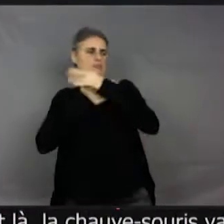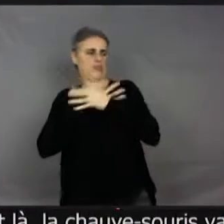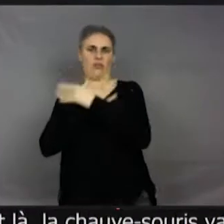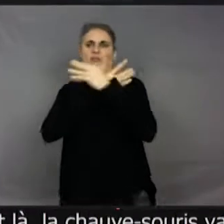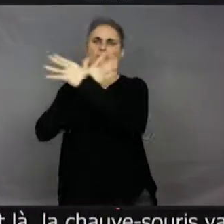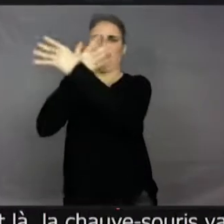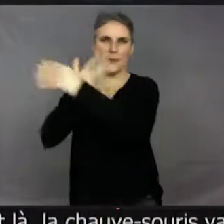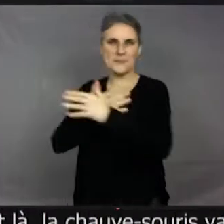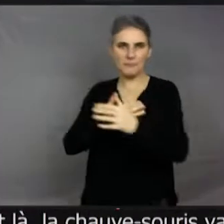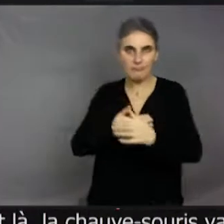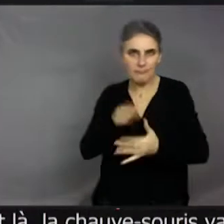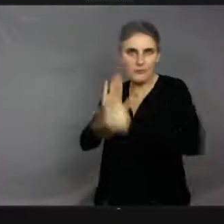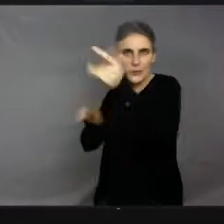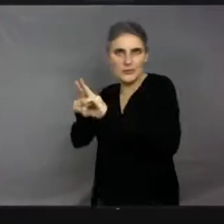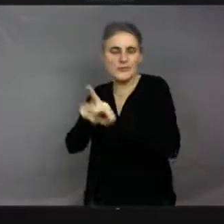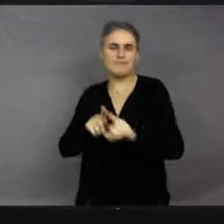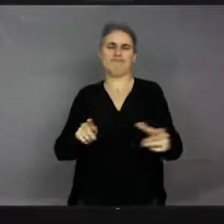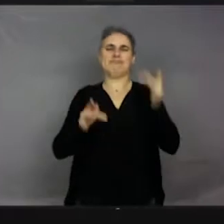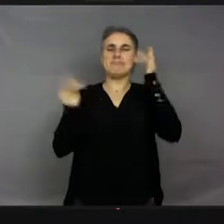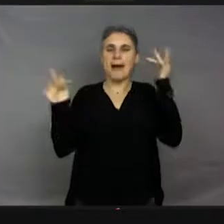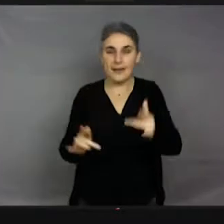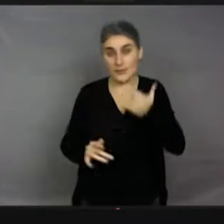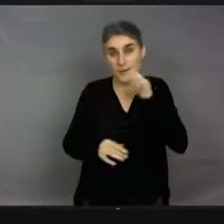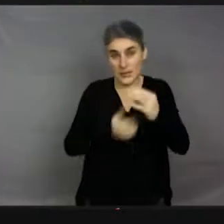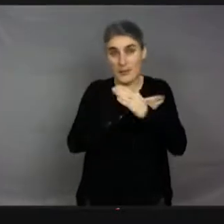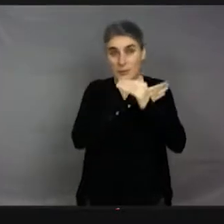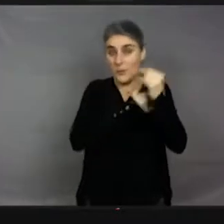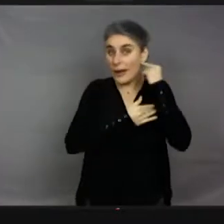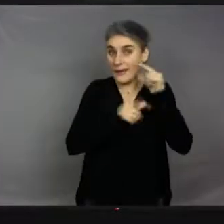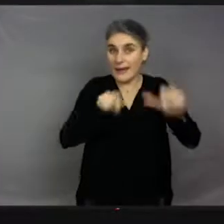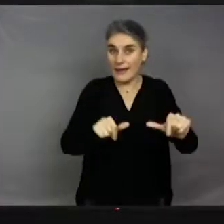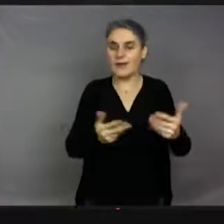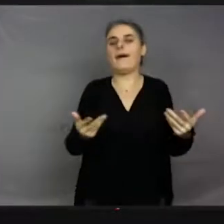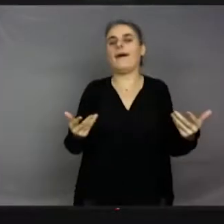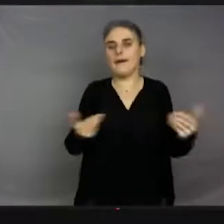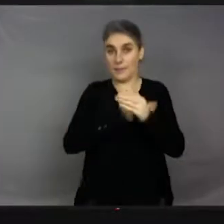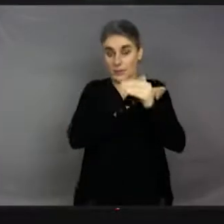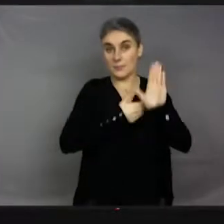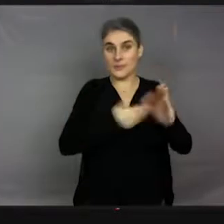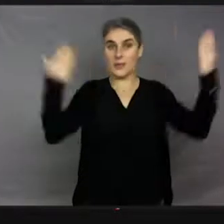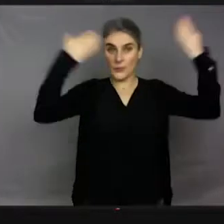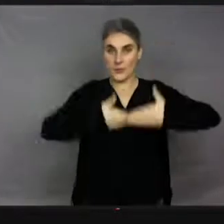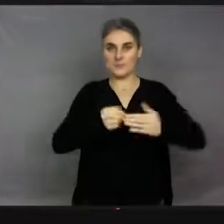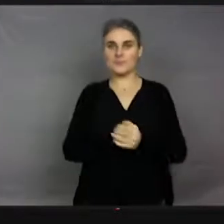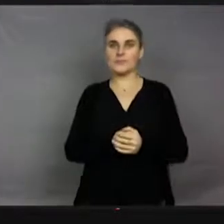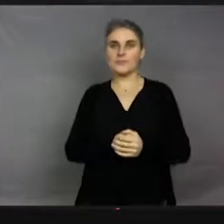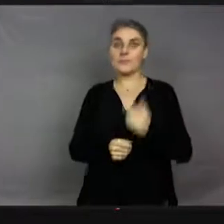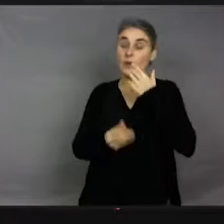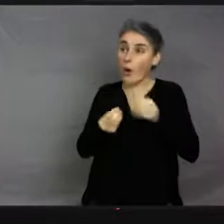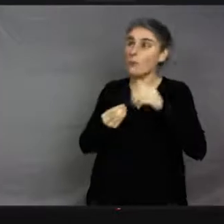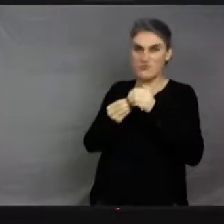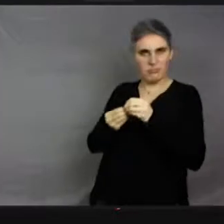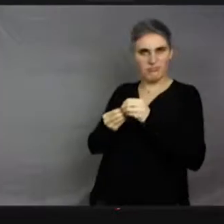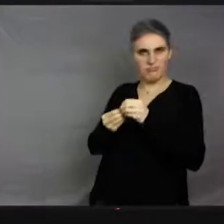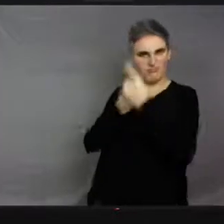Donc, il y a aussi des papillons qui ont des oreilles, et ils sont parmi les papillons nocturnes. Et qui font peur aux chauves-souris, quand même. Et qui